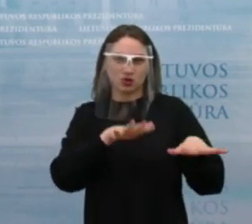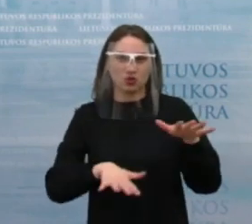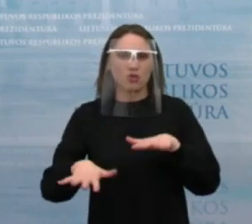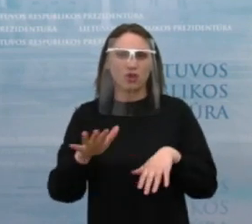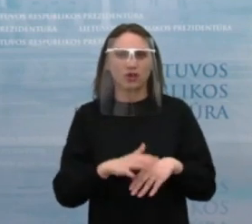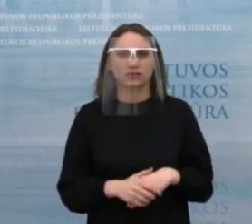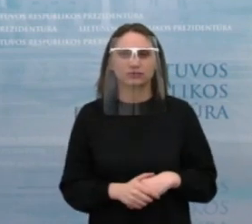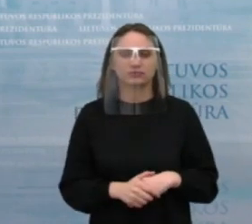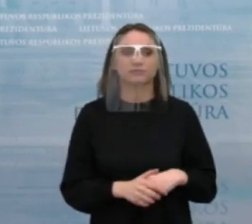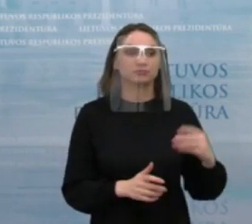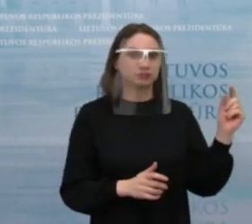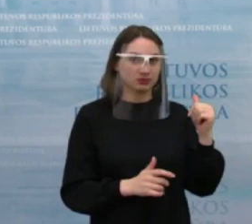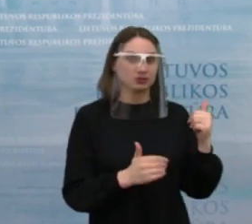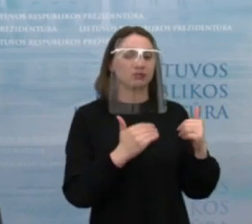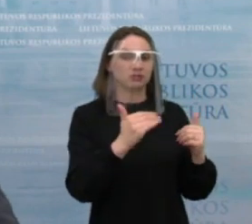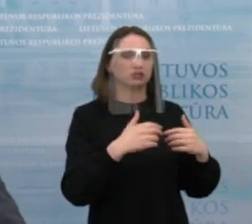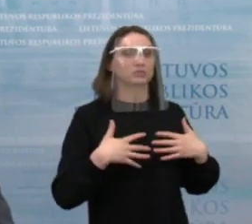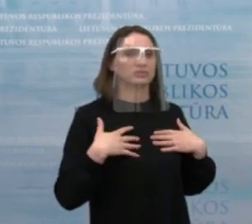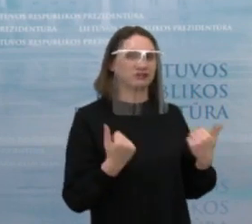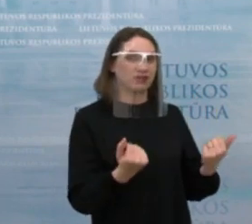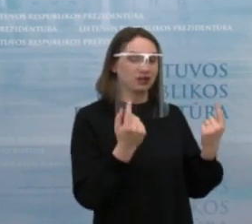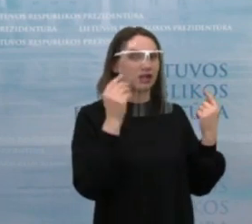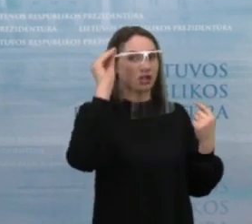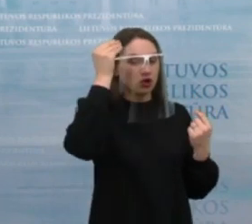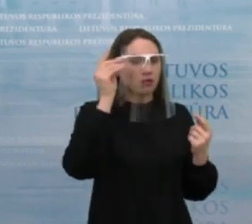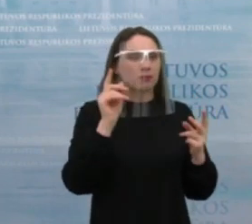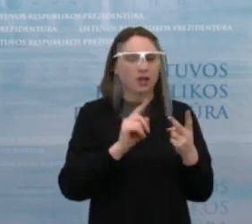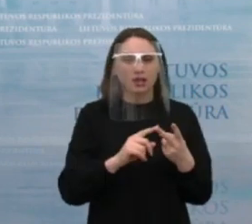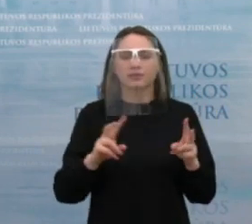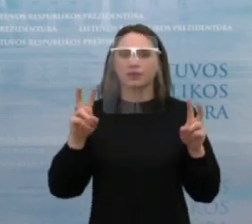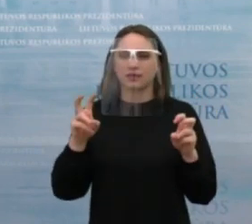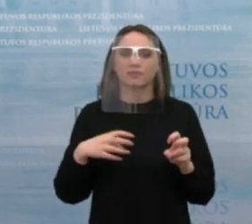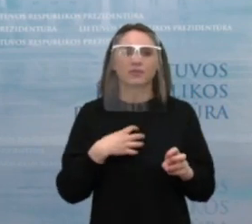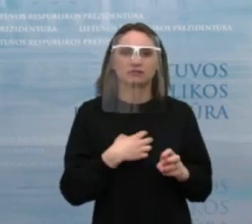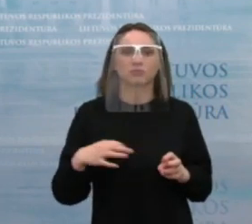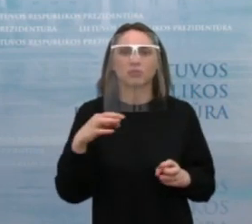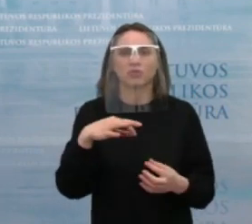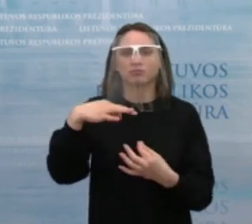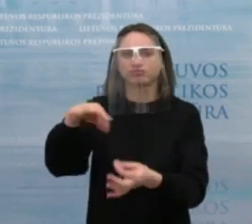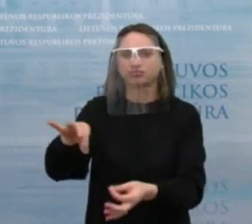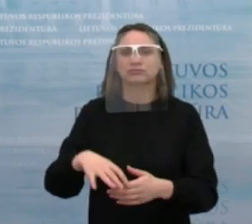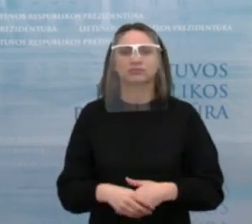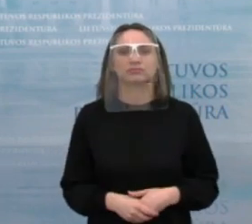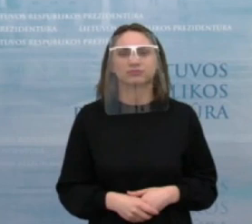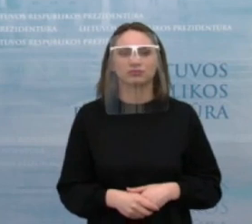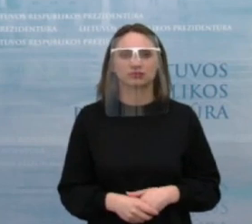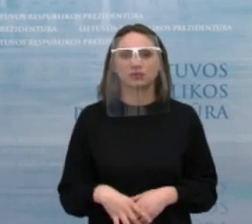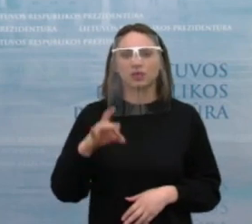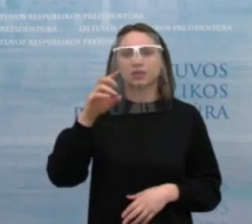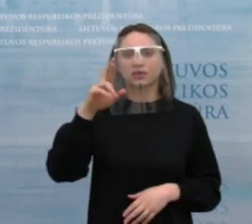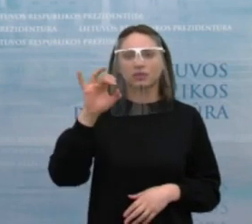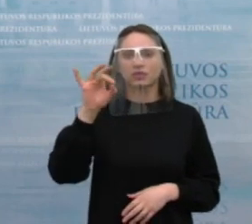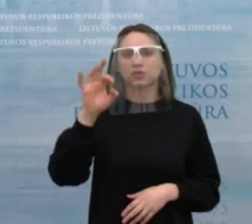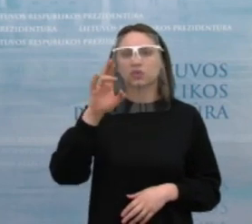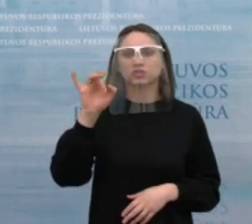visų klausimų, kurį kyla šio laikotarpiu tiek Lietuvoje, tiek Bebe ir visose kitose valstybėse. Ir Gabrielė Grigaužaityte,